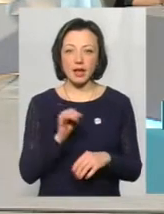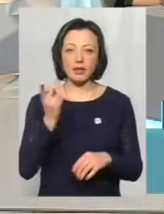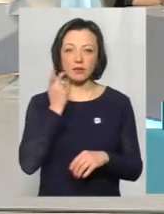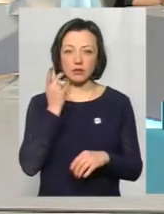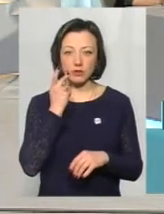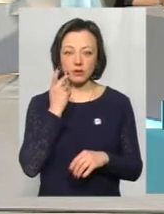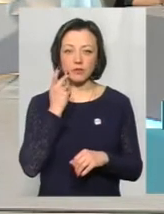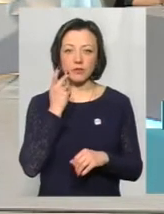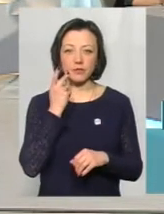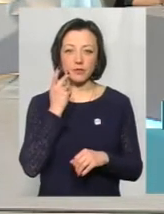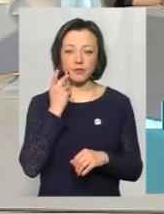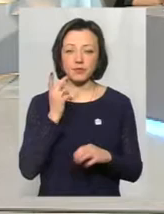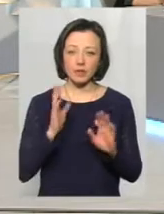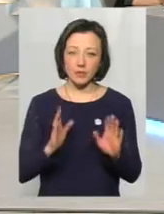правило,